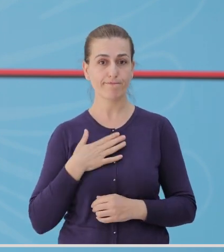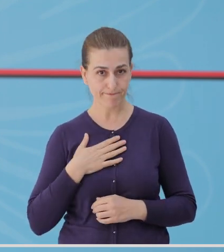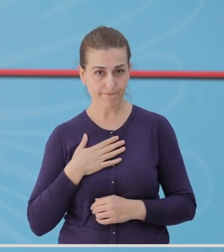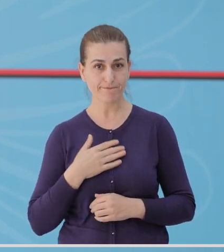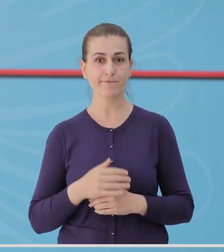Kalimin derit.